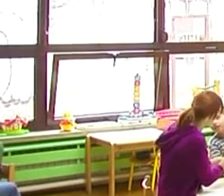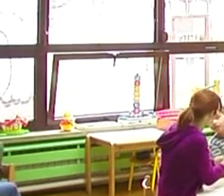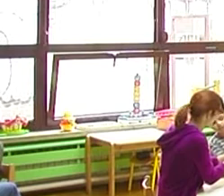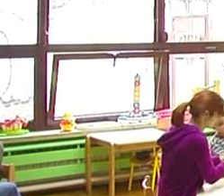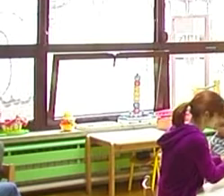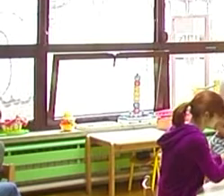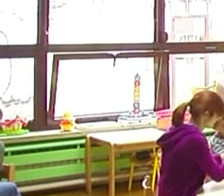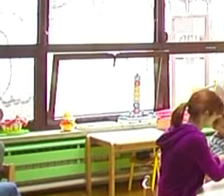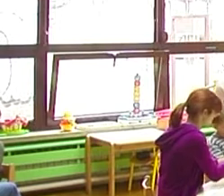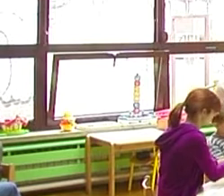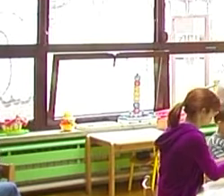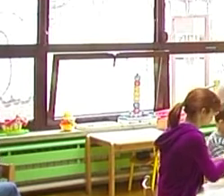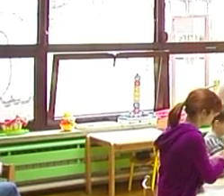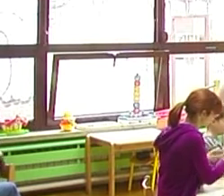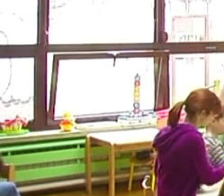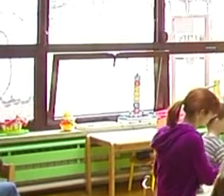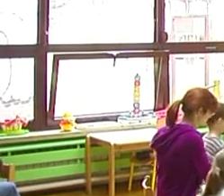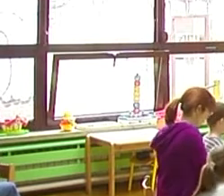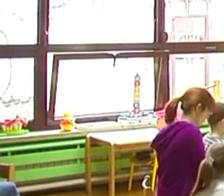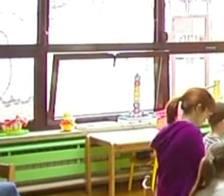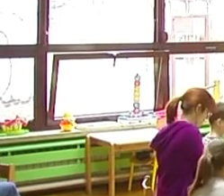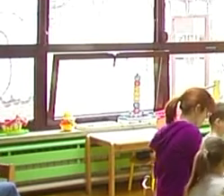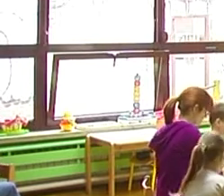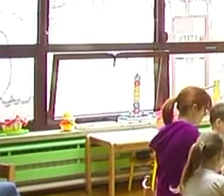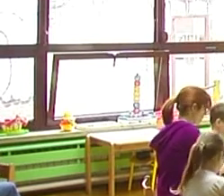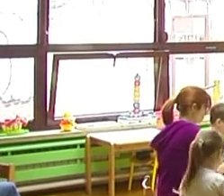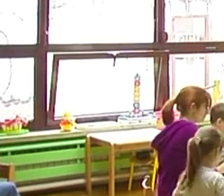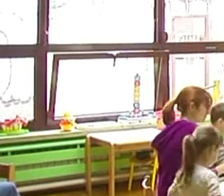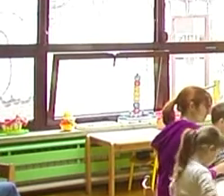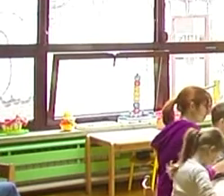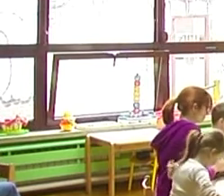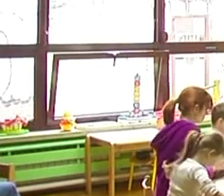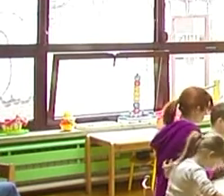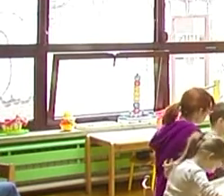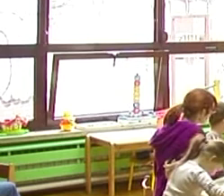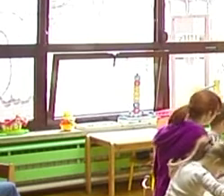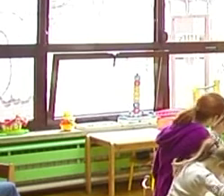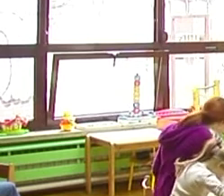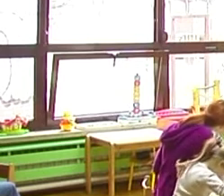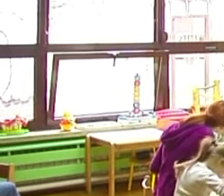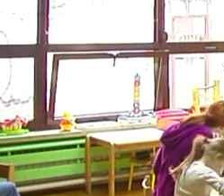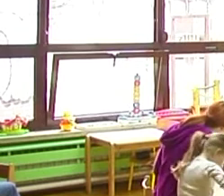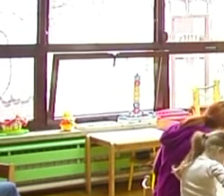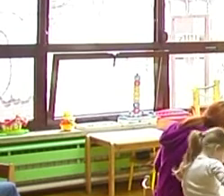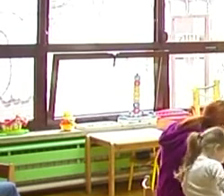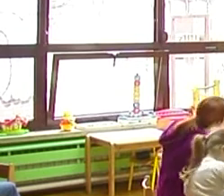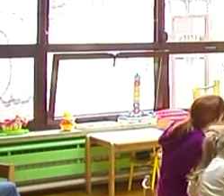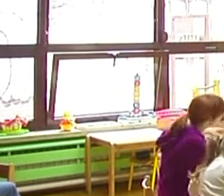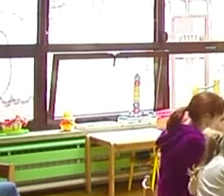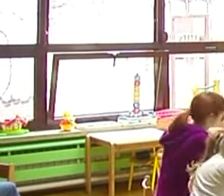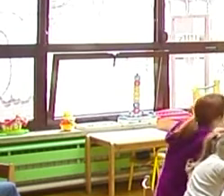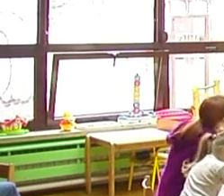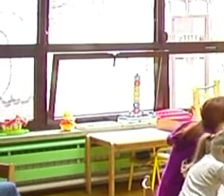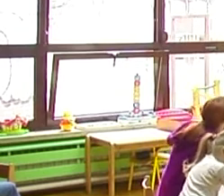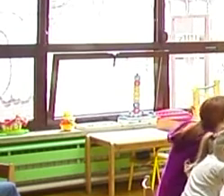malo kasni razvoj u svemu tome, tako da smo došli do ovog vrtića koji je zaista